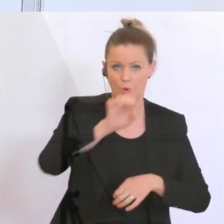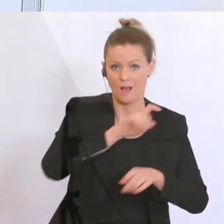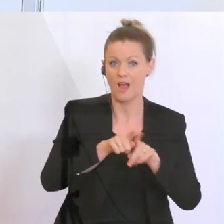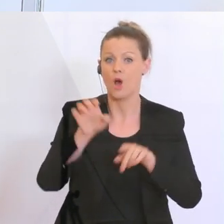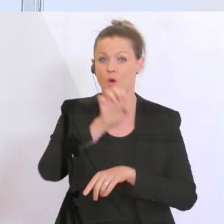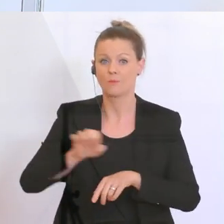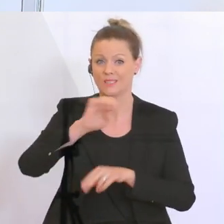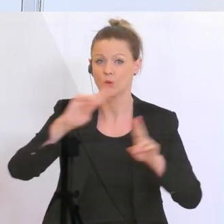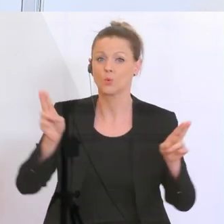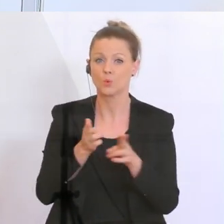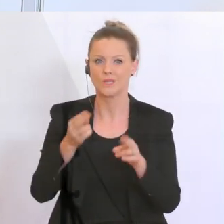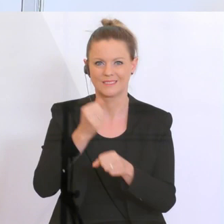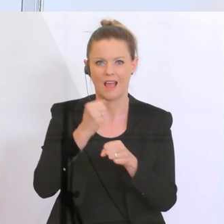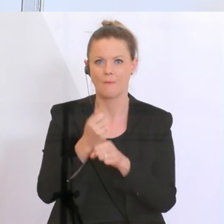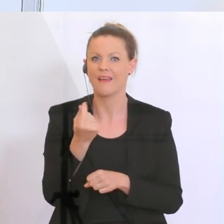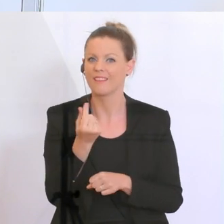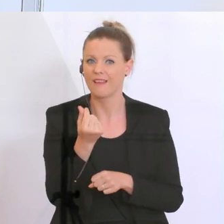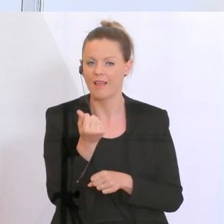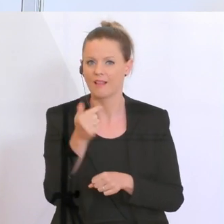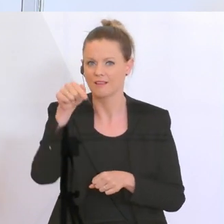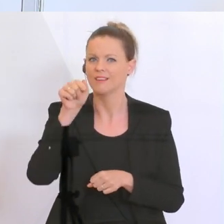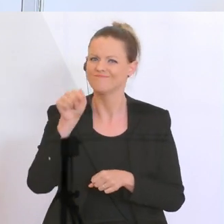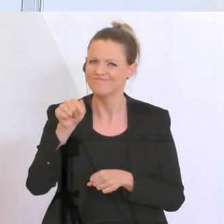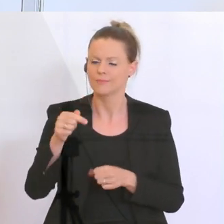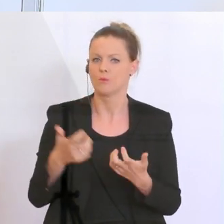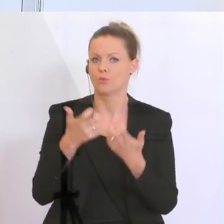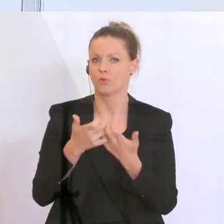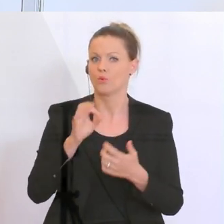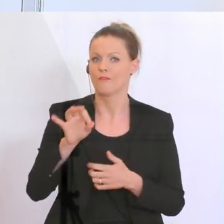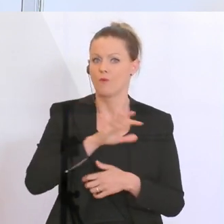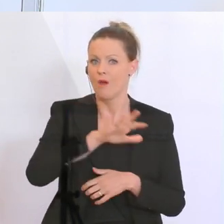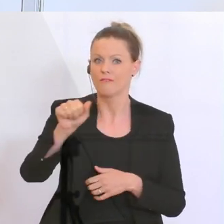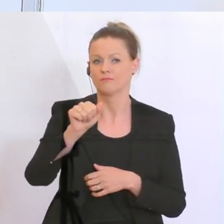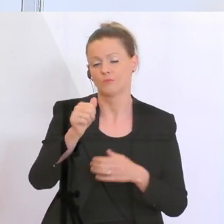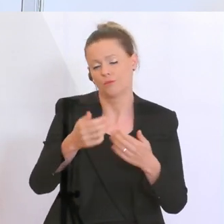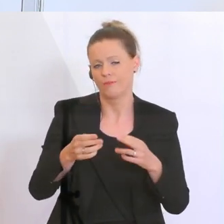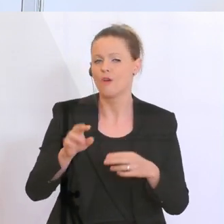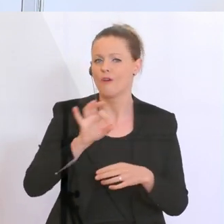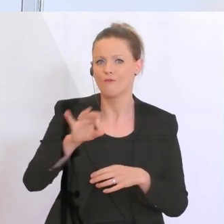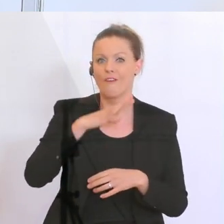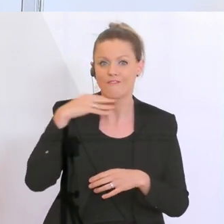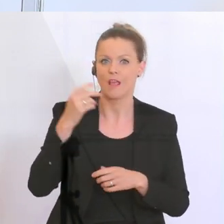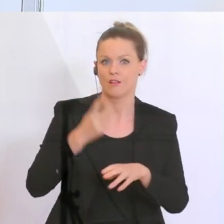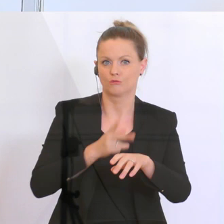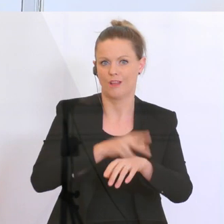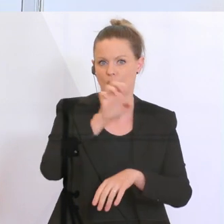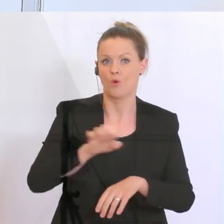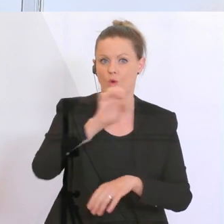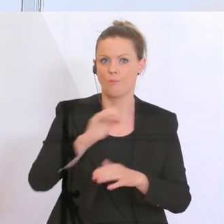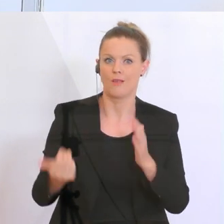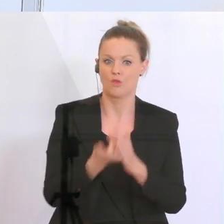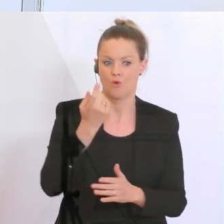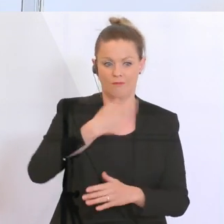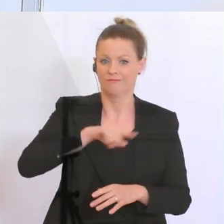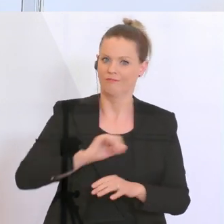europäischen Kurzarbeitergeld. Das ist ein Produkt, das für viele Staaten in Europa neu ist. Wir sind hier einer der Vorreiter.